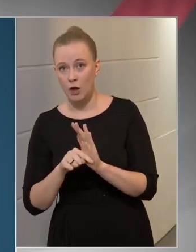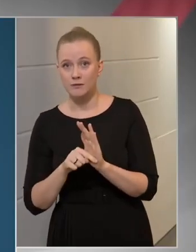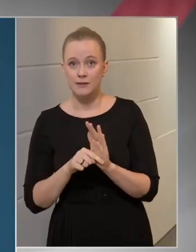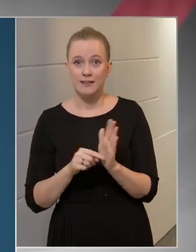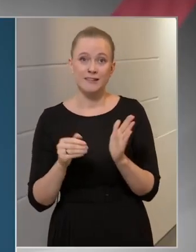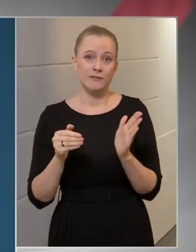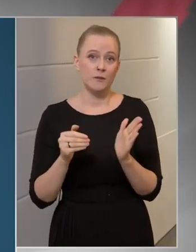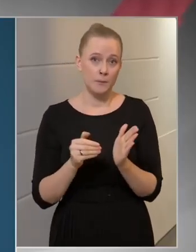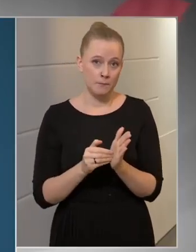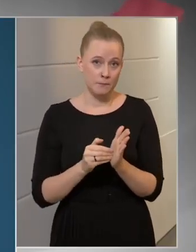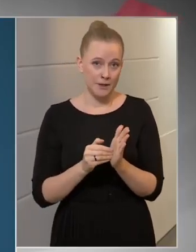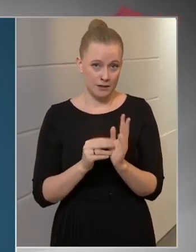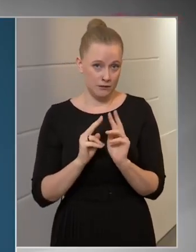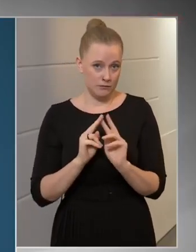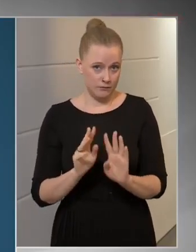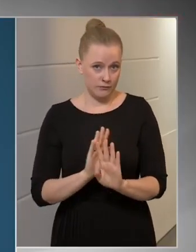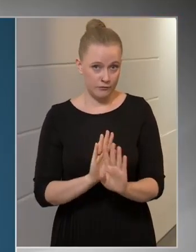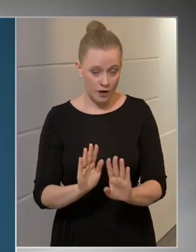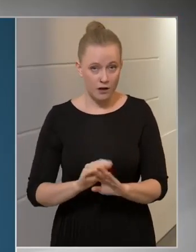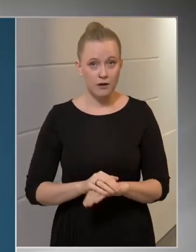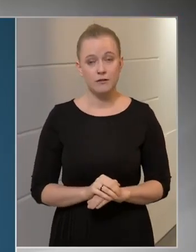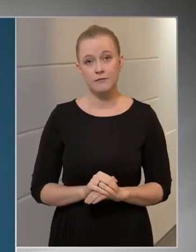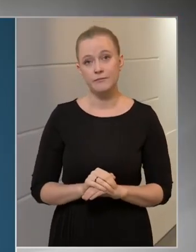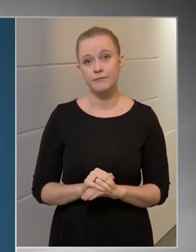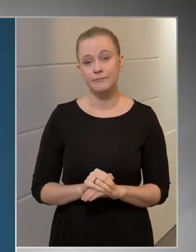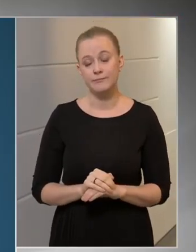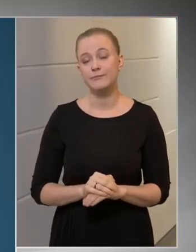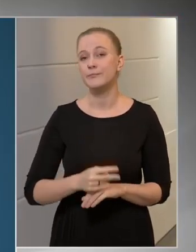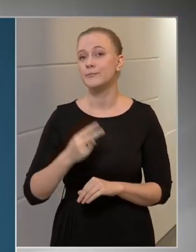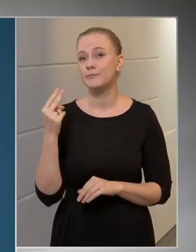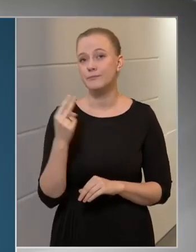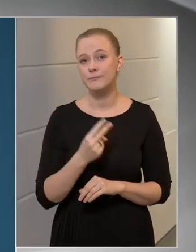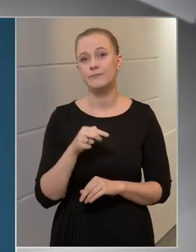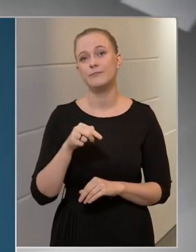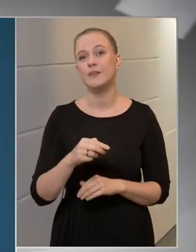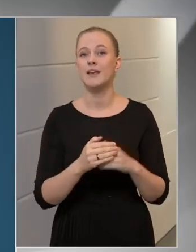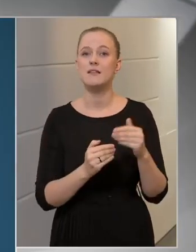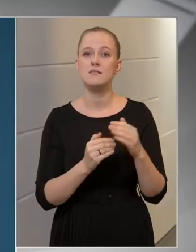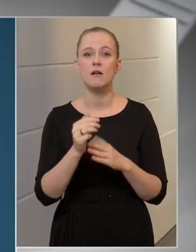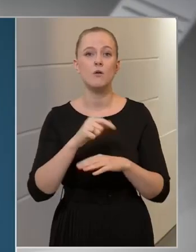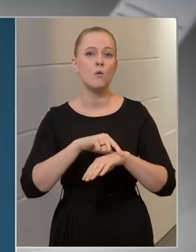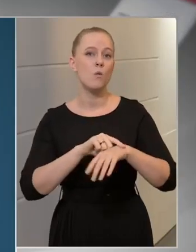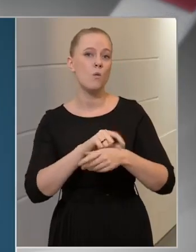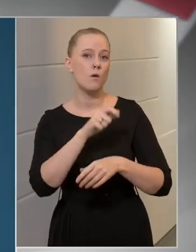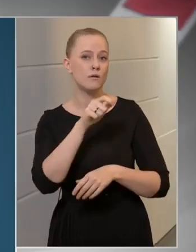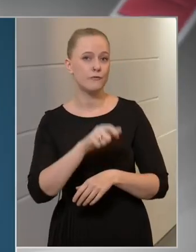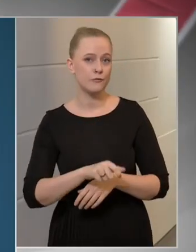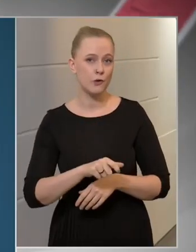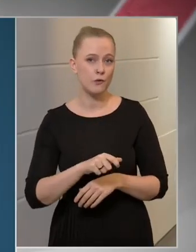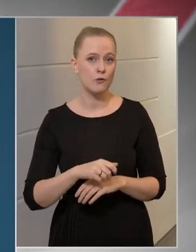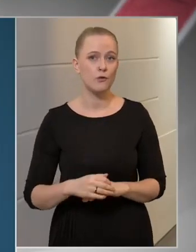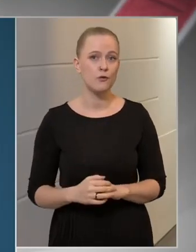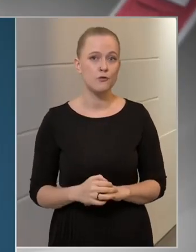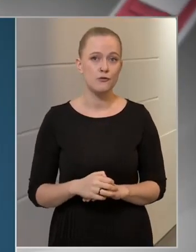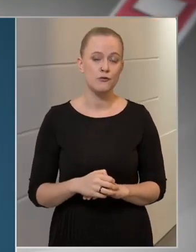rendelkezésre áll. Természetesen a kezelőorvosnak a